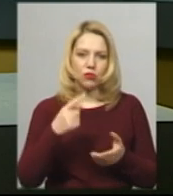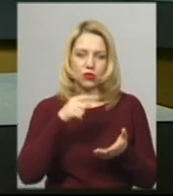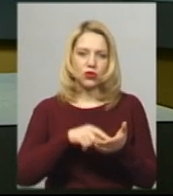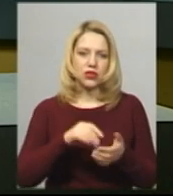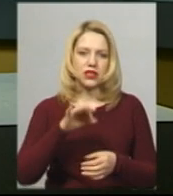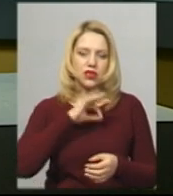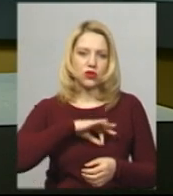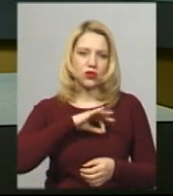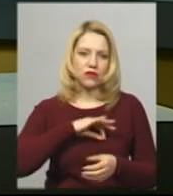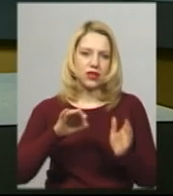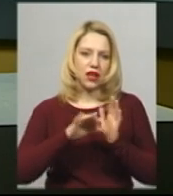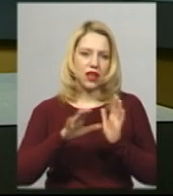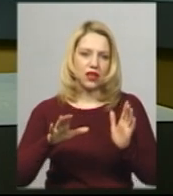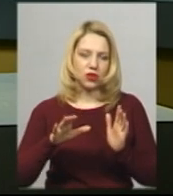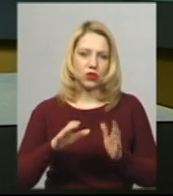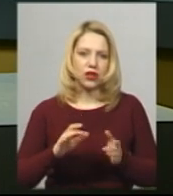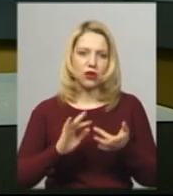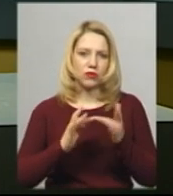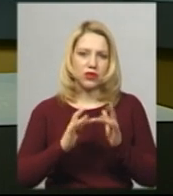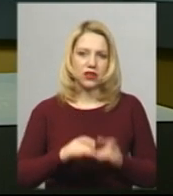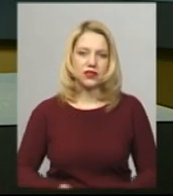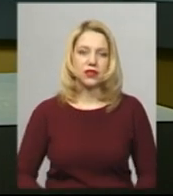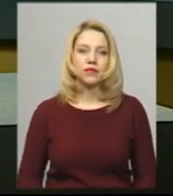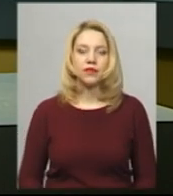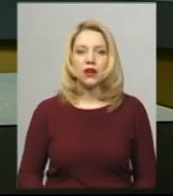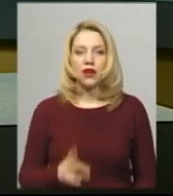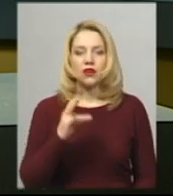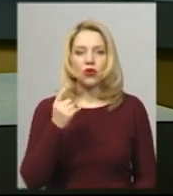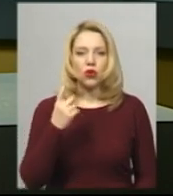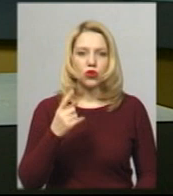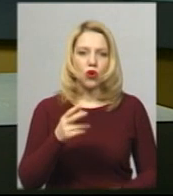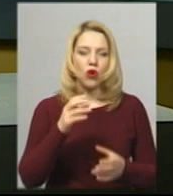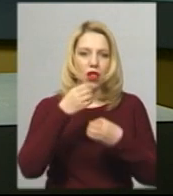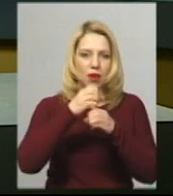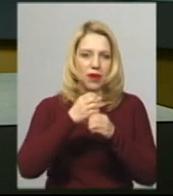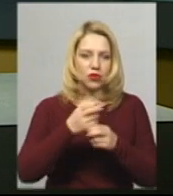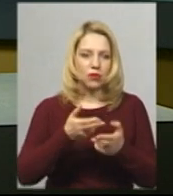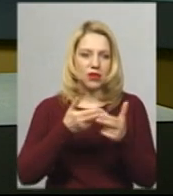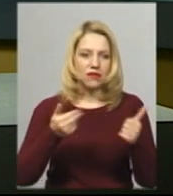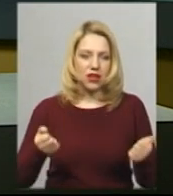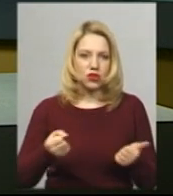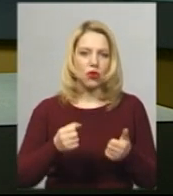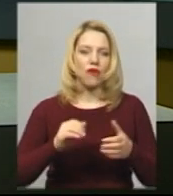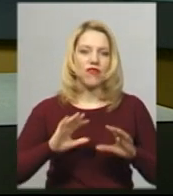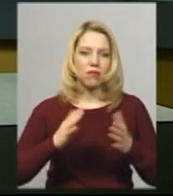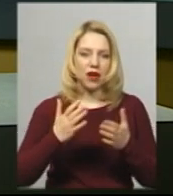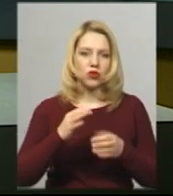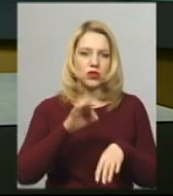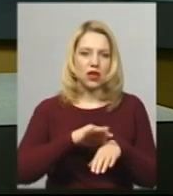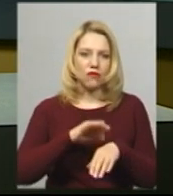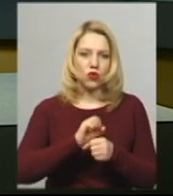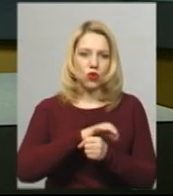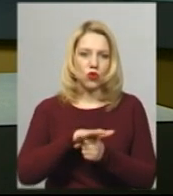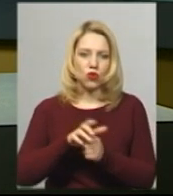комунікацій і технологій. Жодного лабораторно підтвердженого випадку захворювання на коронавірус в